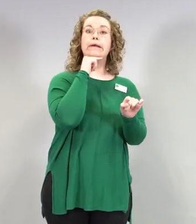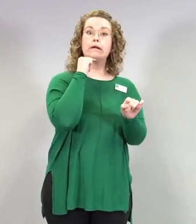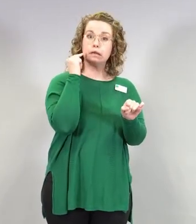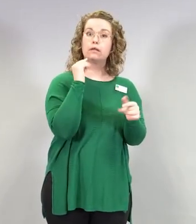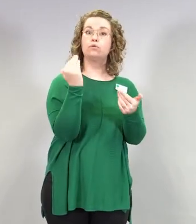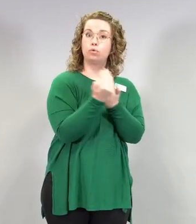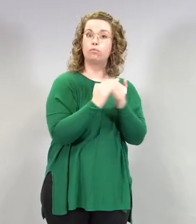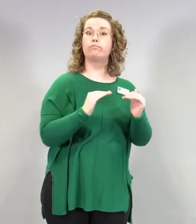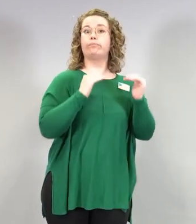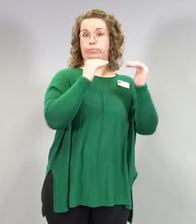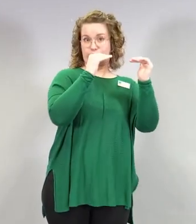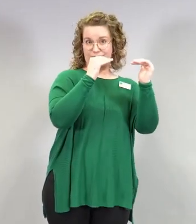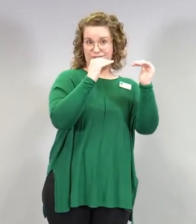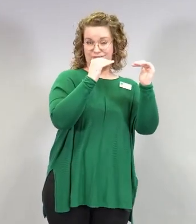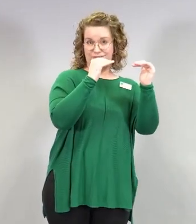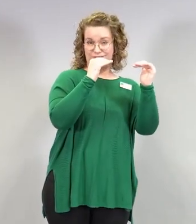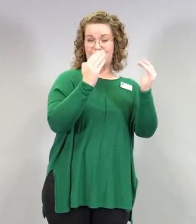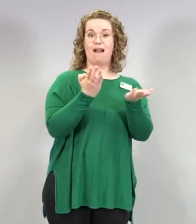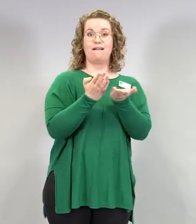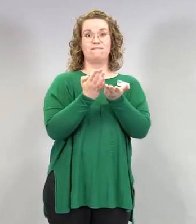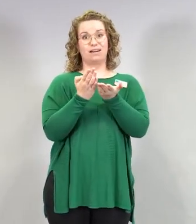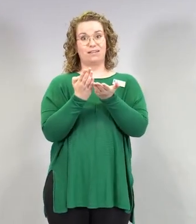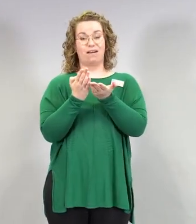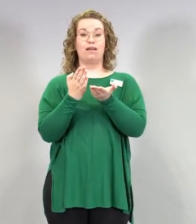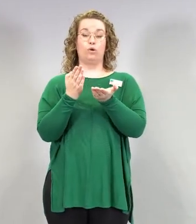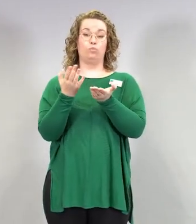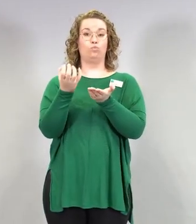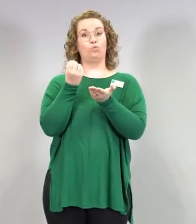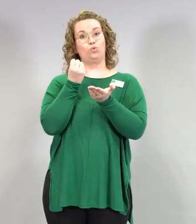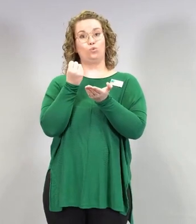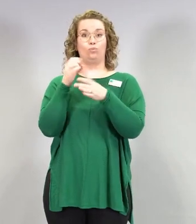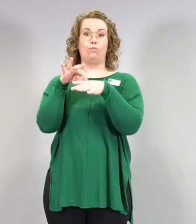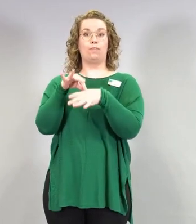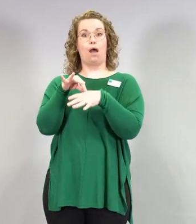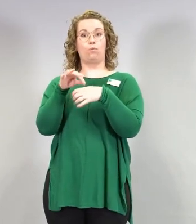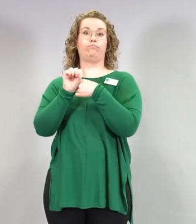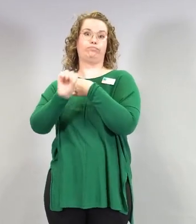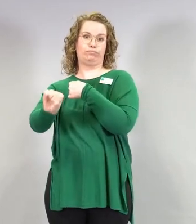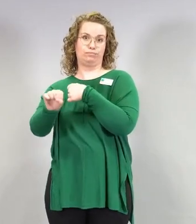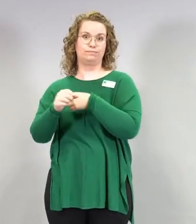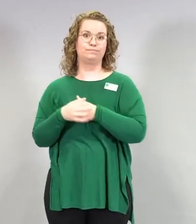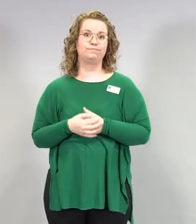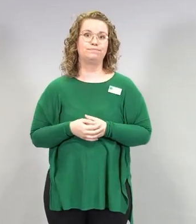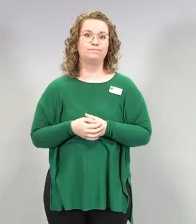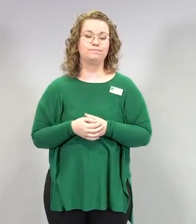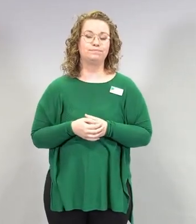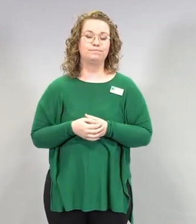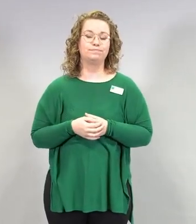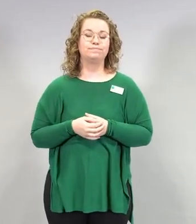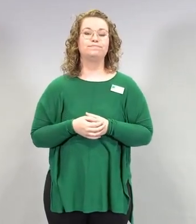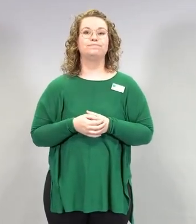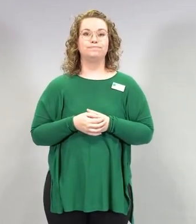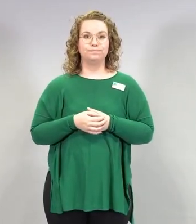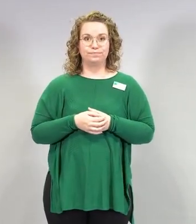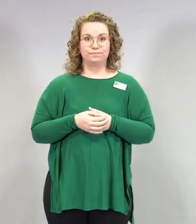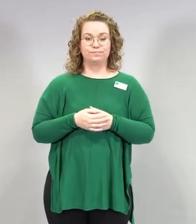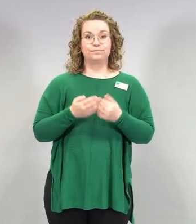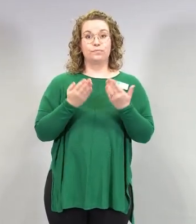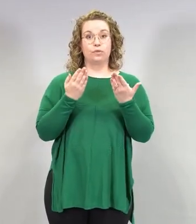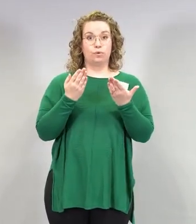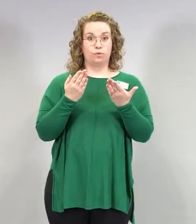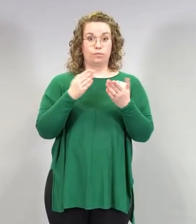suhteessa siihen tautiin, mitä me niillä rokotteilla pystytään estämään. Ja tästä, jos nyt sitten katsotaan, että